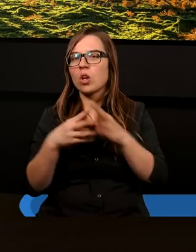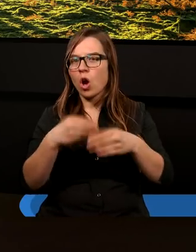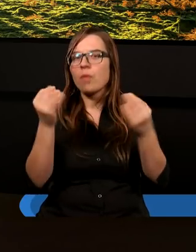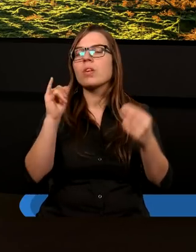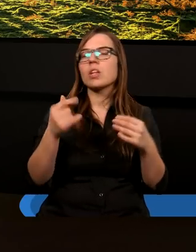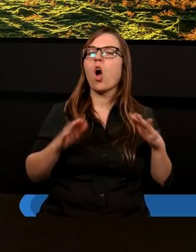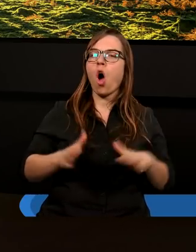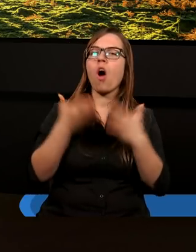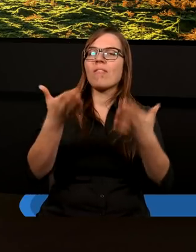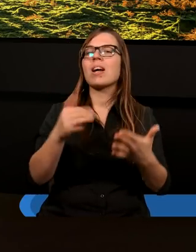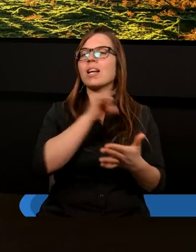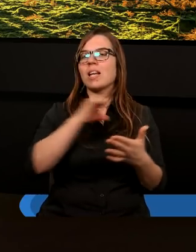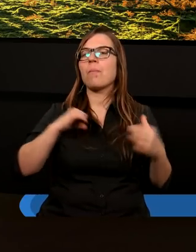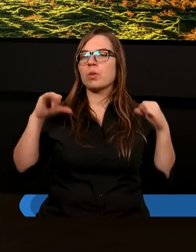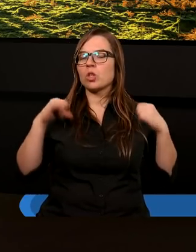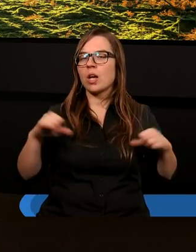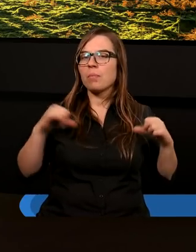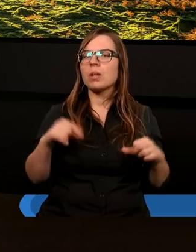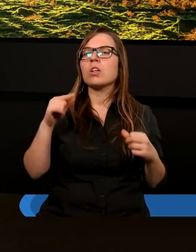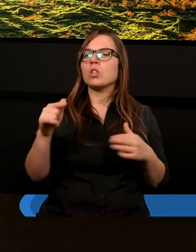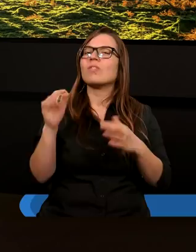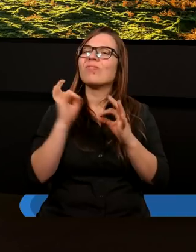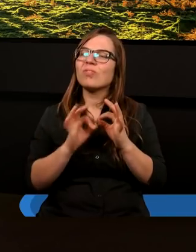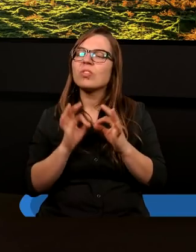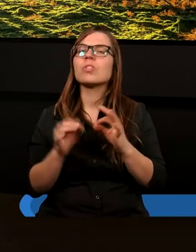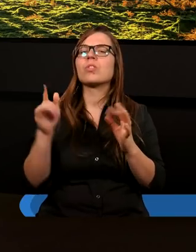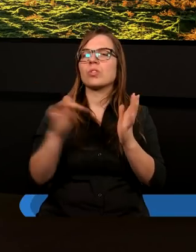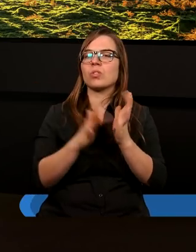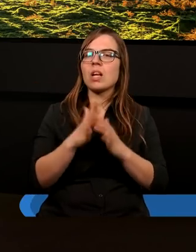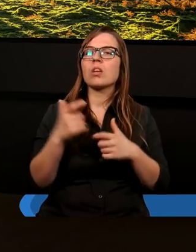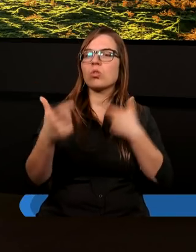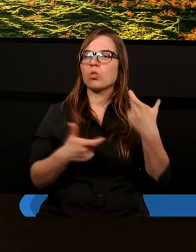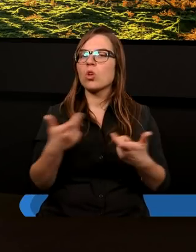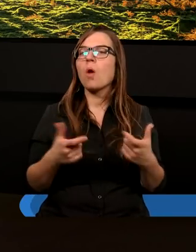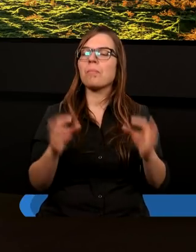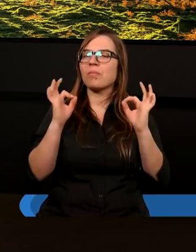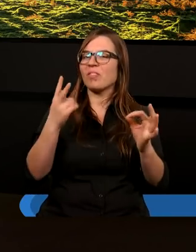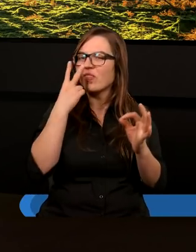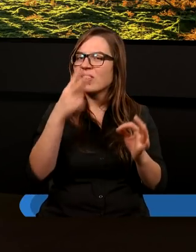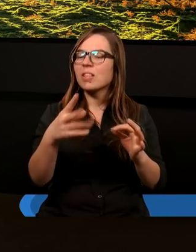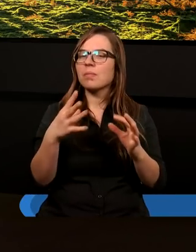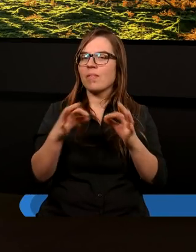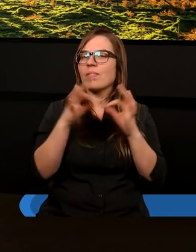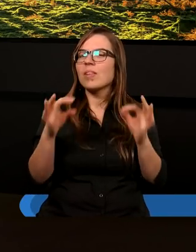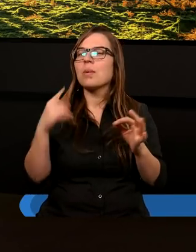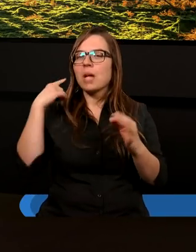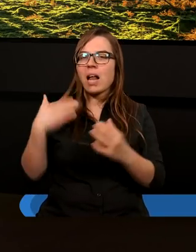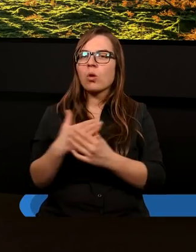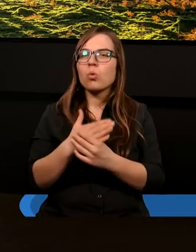ofiarować samego siebie. I to dokładnie Pan Jezus zrobił, gdy widzimy wymiar służby